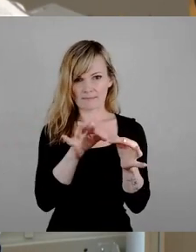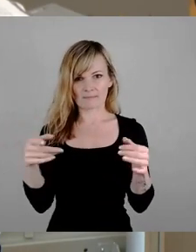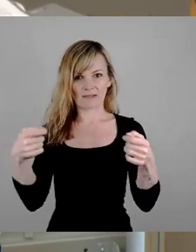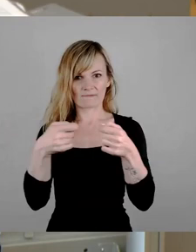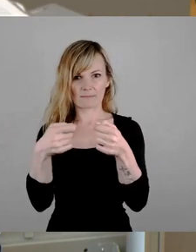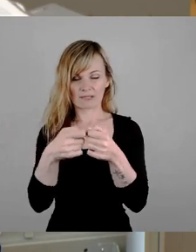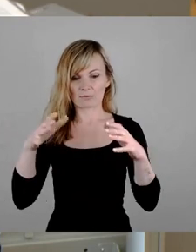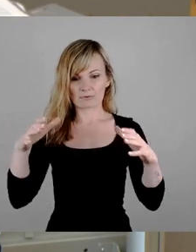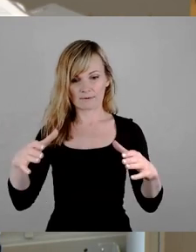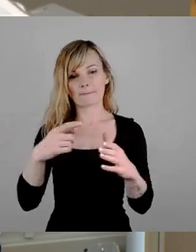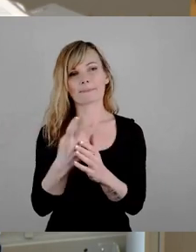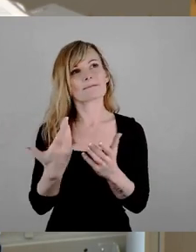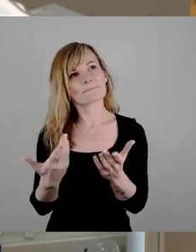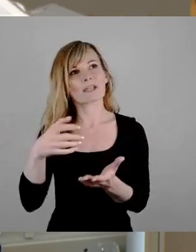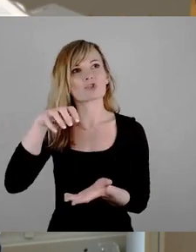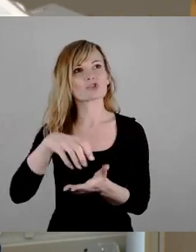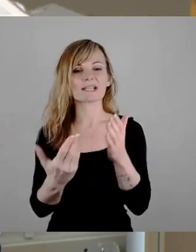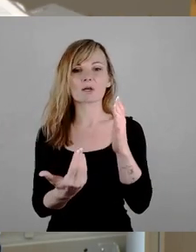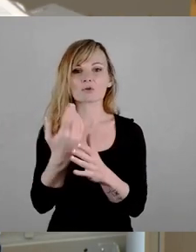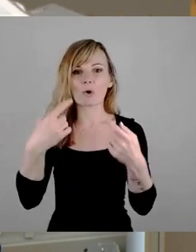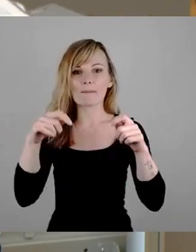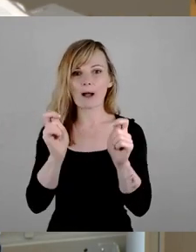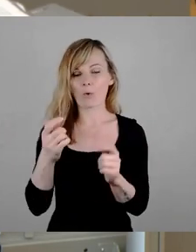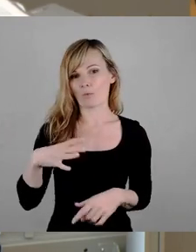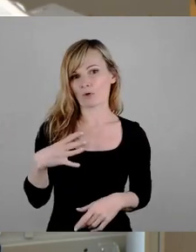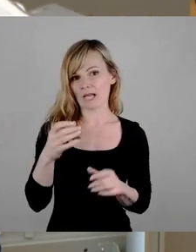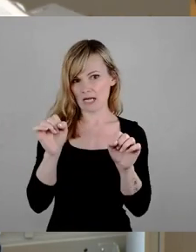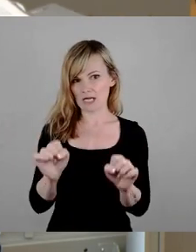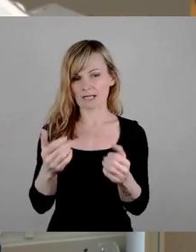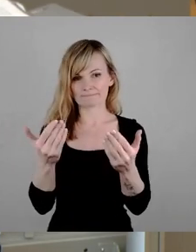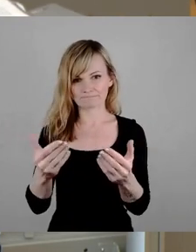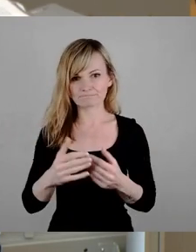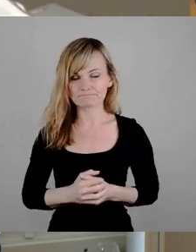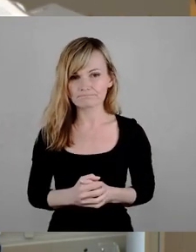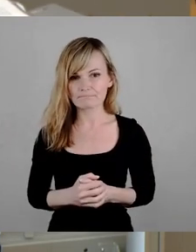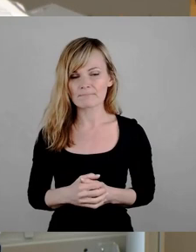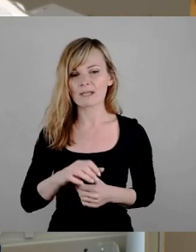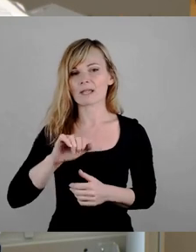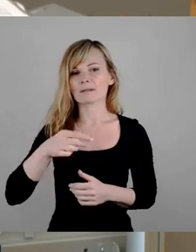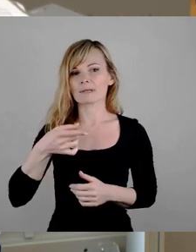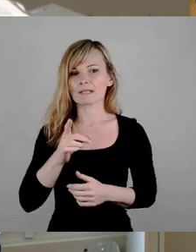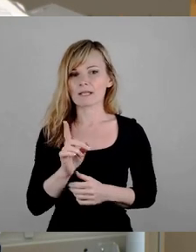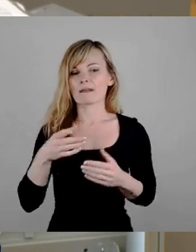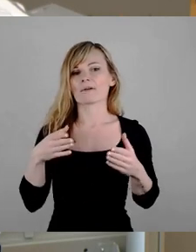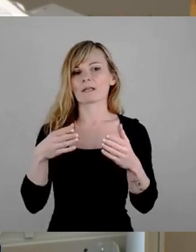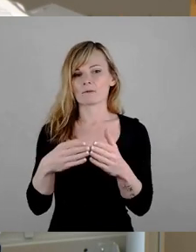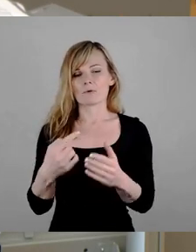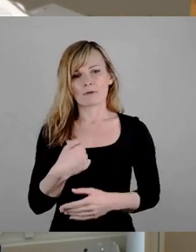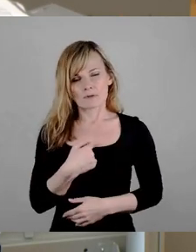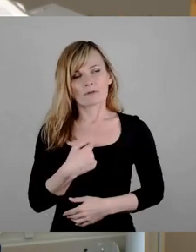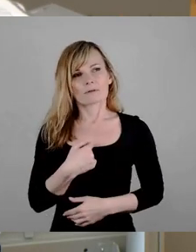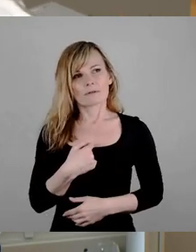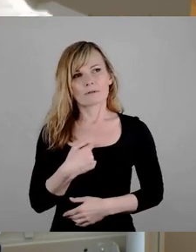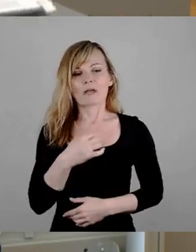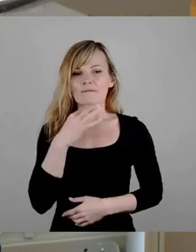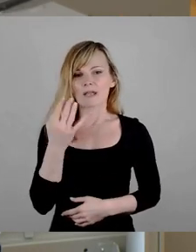ganz modernen Sinne noch mal neu bauen können. Und uns als SPD-Fraktion bewegen dabei viele Fragen. Zwei